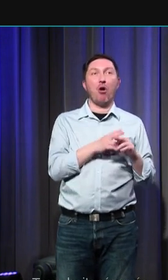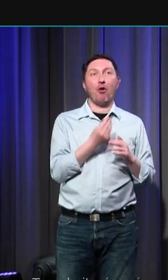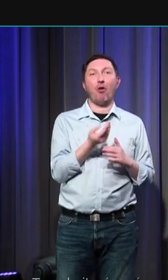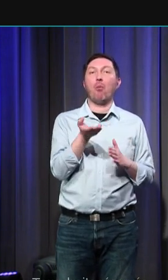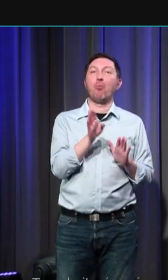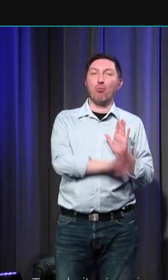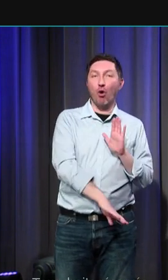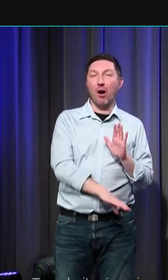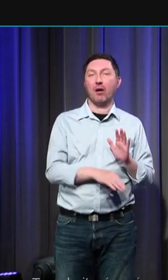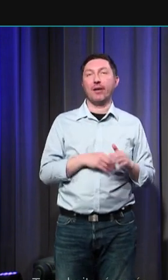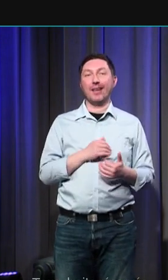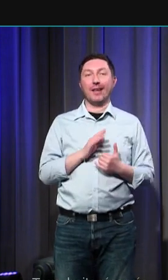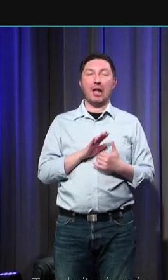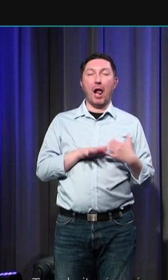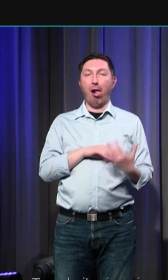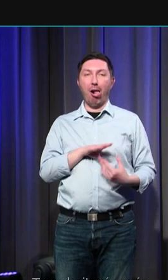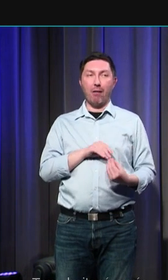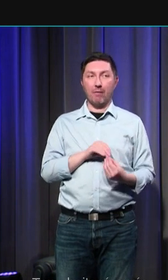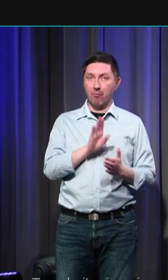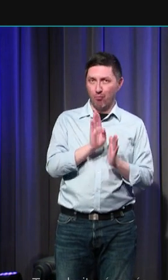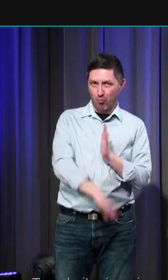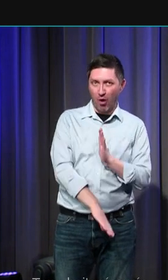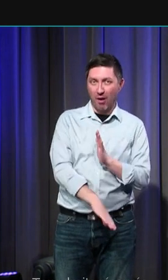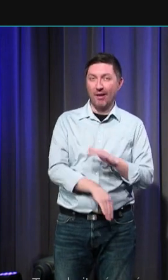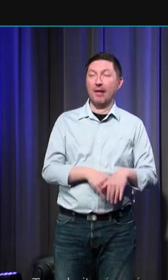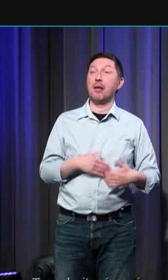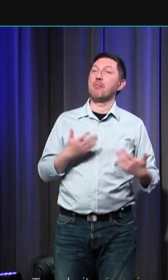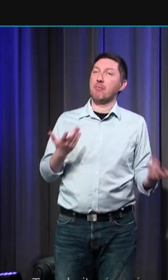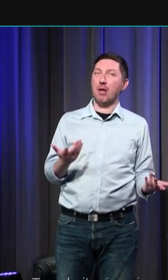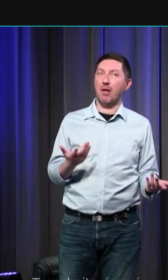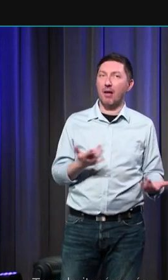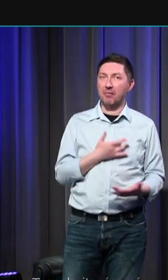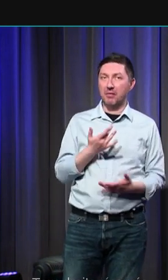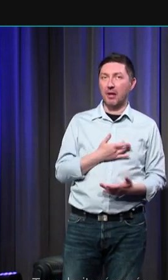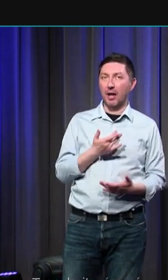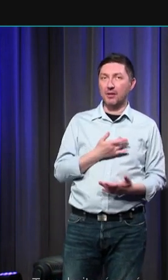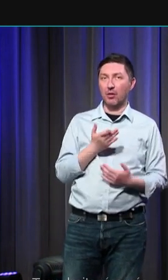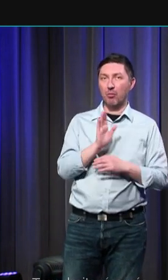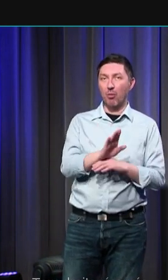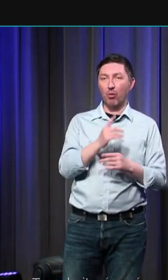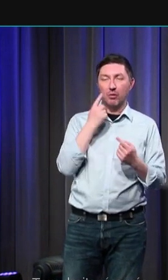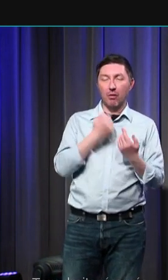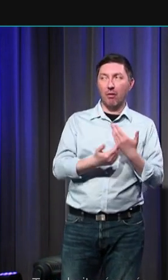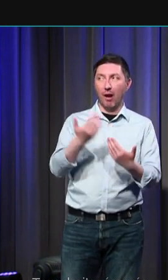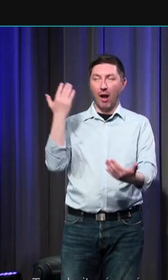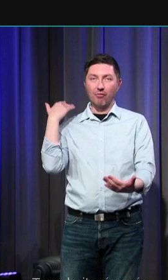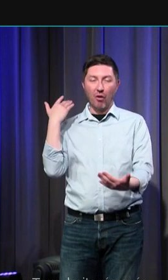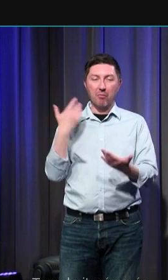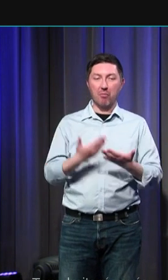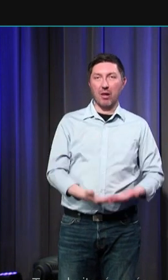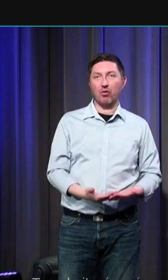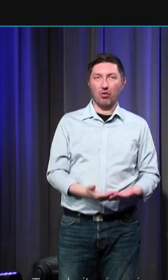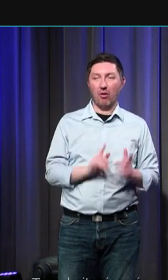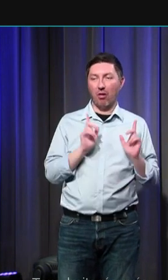besoin de subterfuges mais je trouvais qu'il était intéressant de faire ce va-et-vient entre nos préoccupations